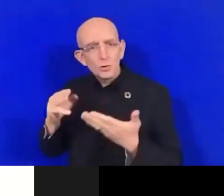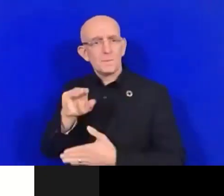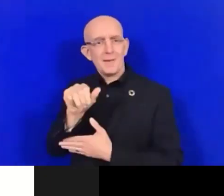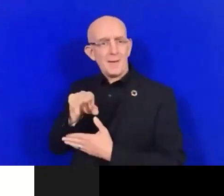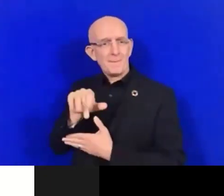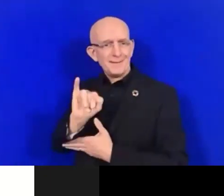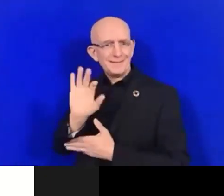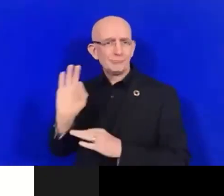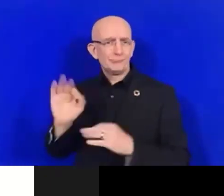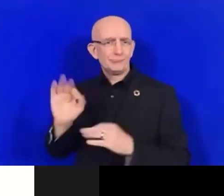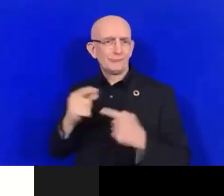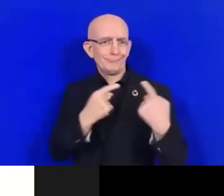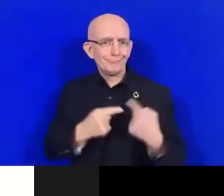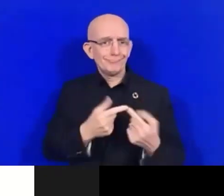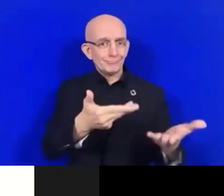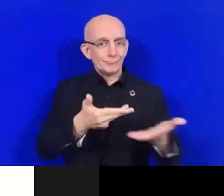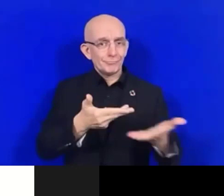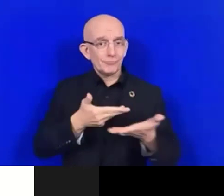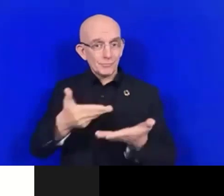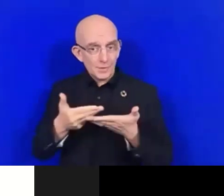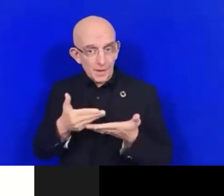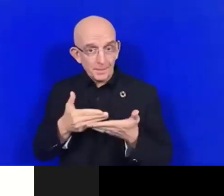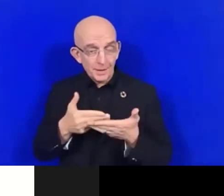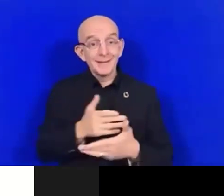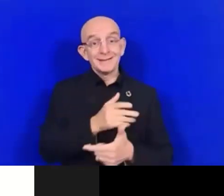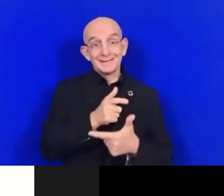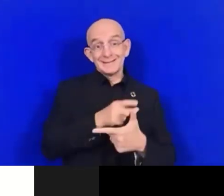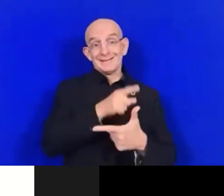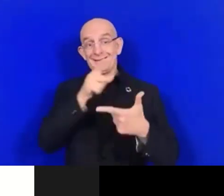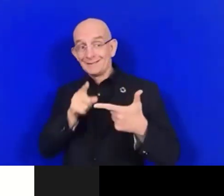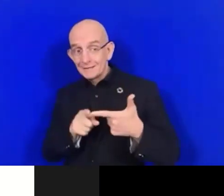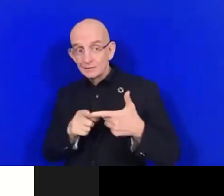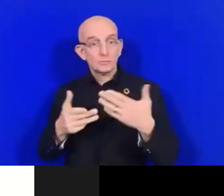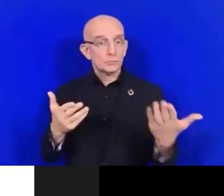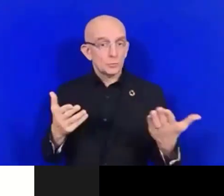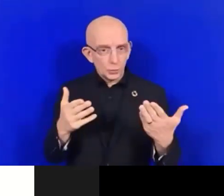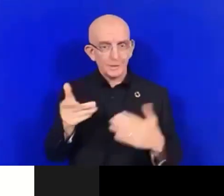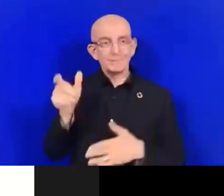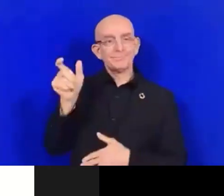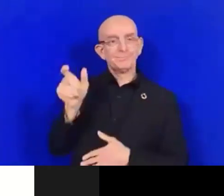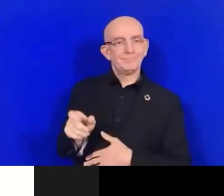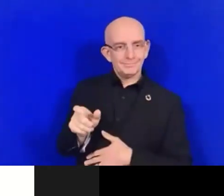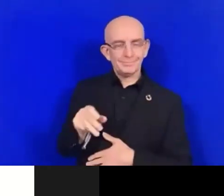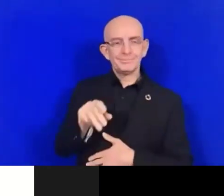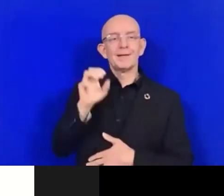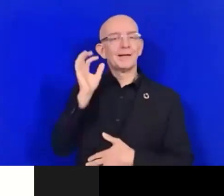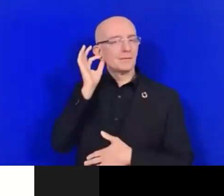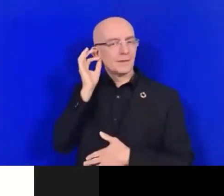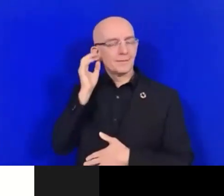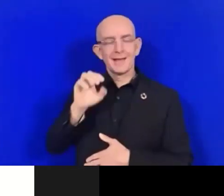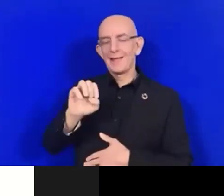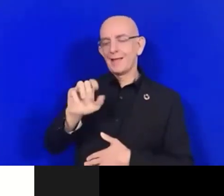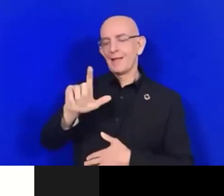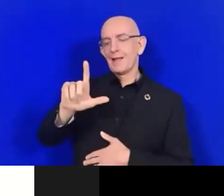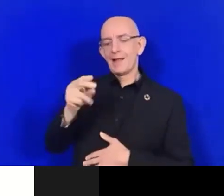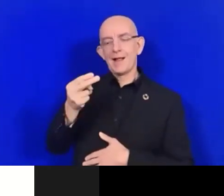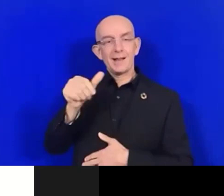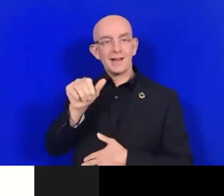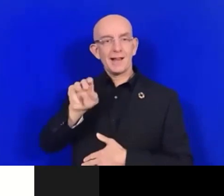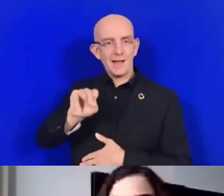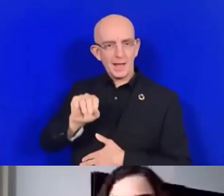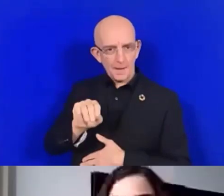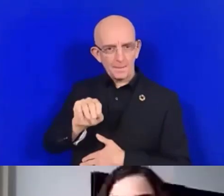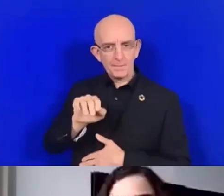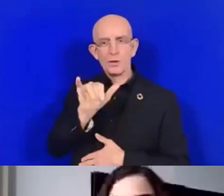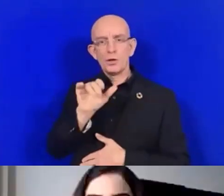climatiques au sein de l'Alliance des personnes en situation de handicap. Elle est ici avec nous, présente. Vous avez la parole,